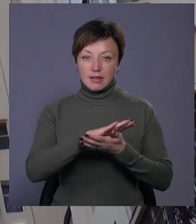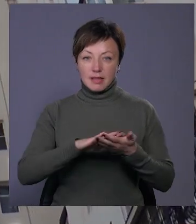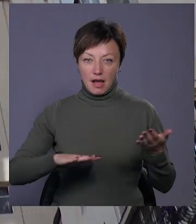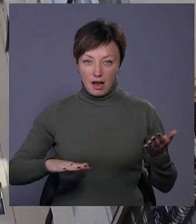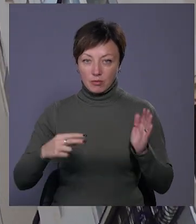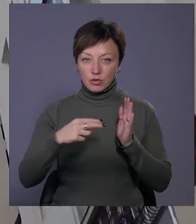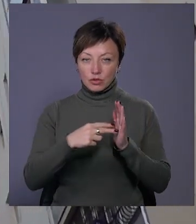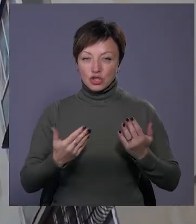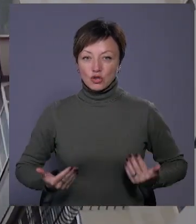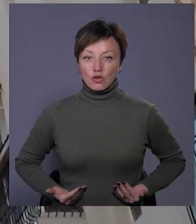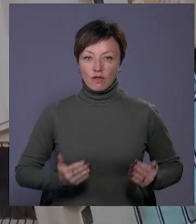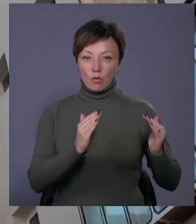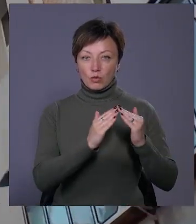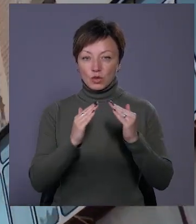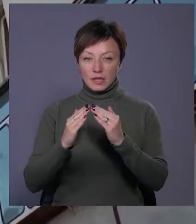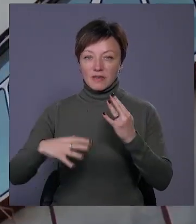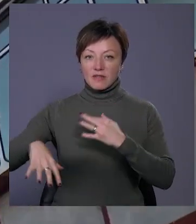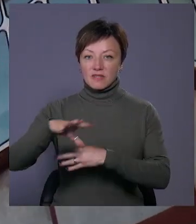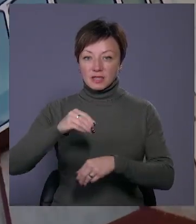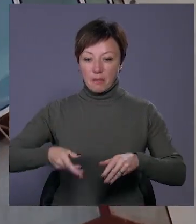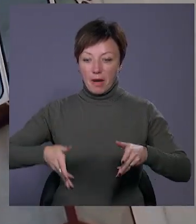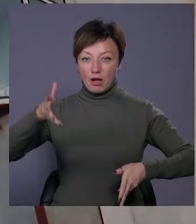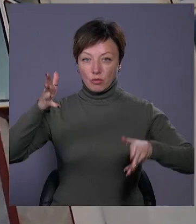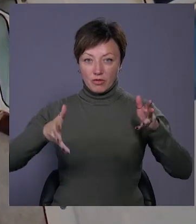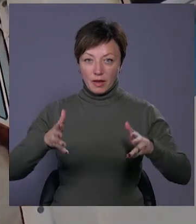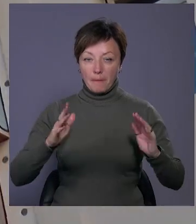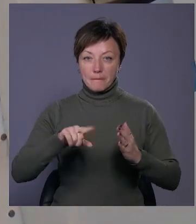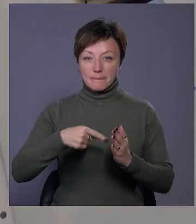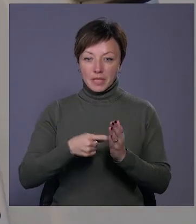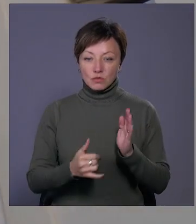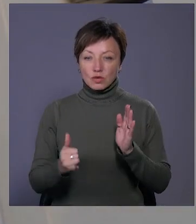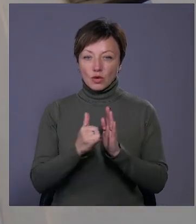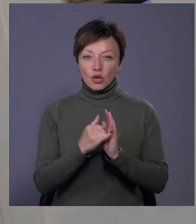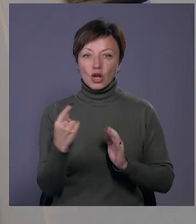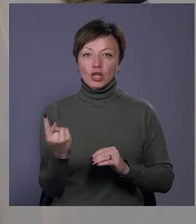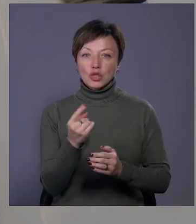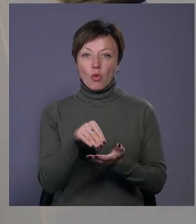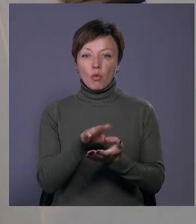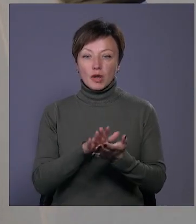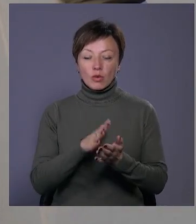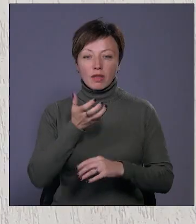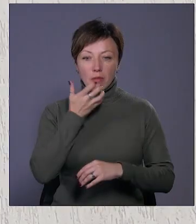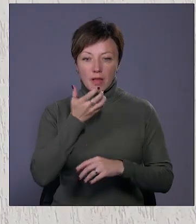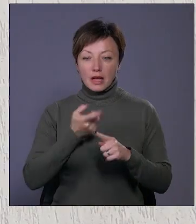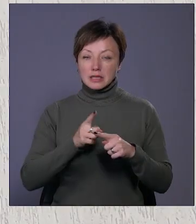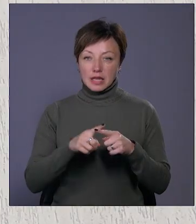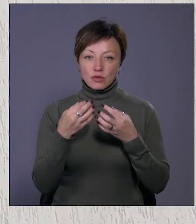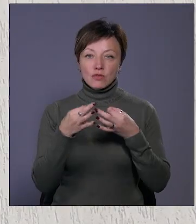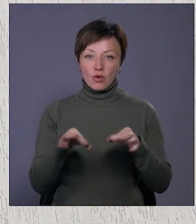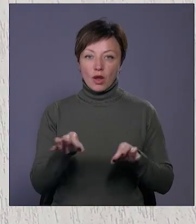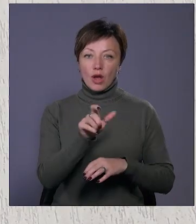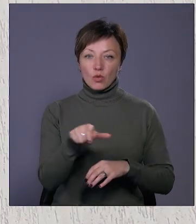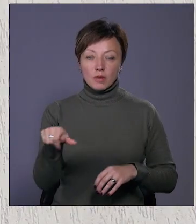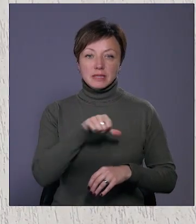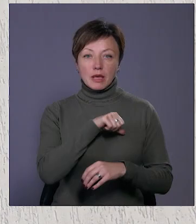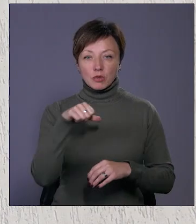підключать житлові будинки. В усіх багатоповерхівках міста встановлені лічильники обліку тепла. Це дозволяє мешканцям